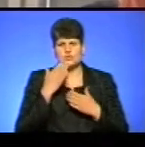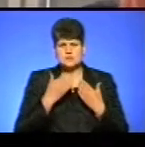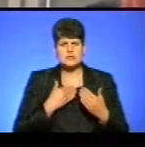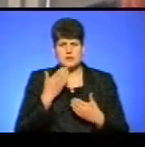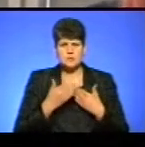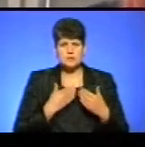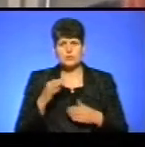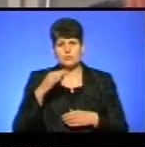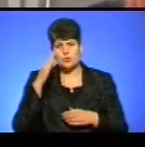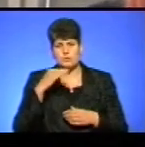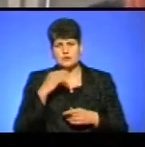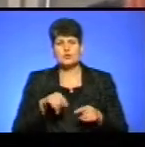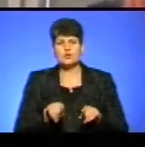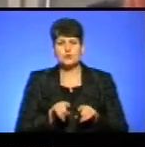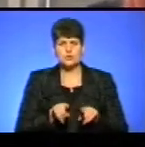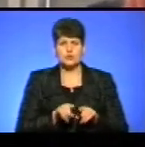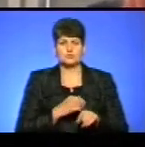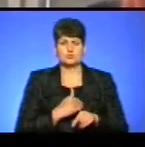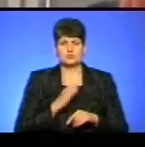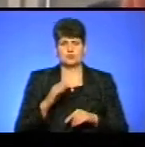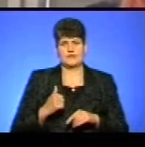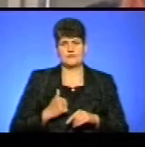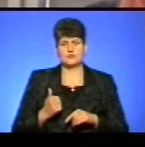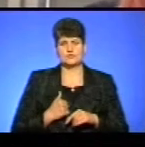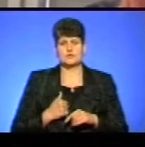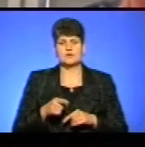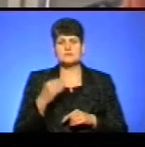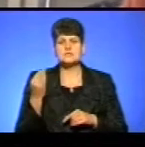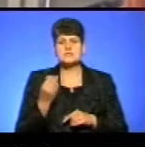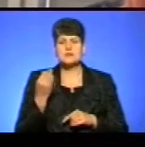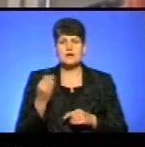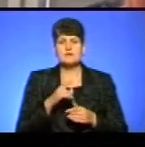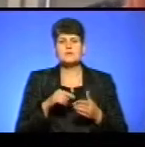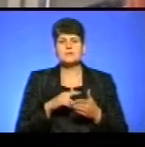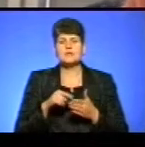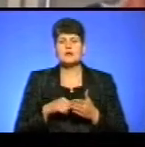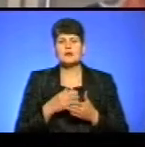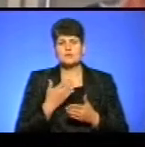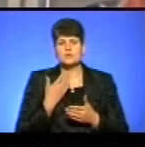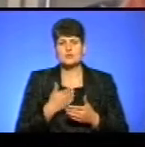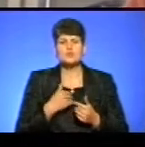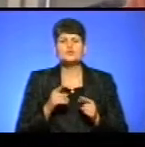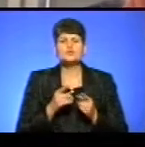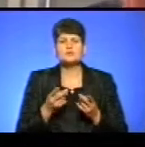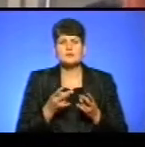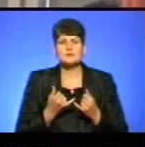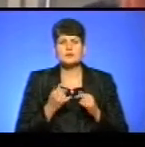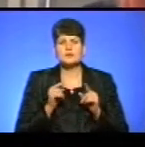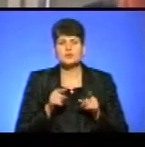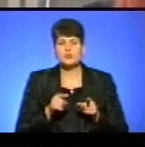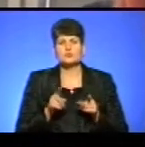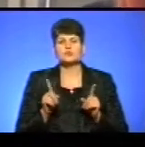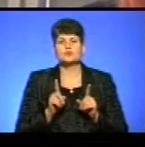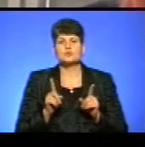про батька, бо теж хочуть стати військовими. «Їх дуже цікавить, питають, що потрібно для того, щоб